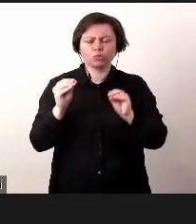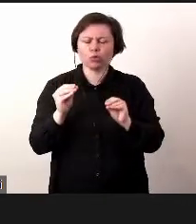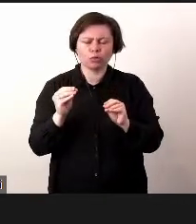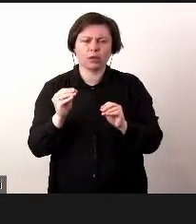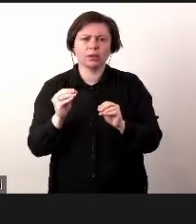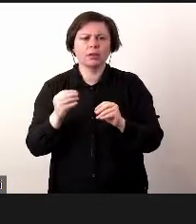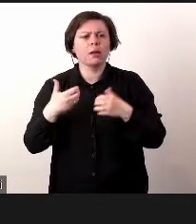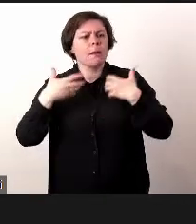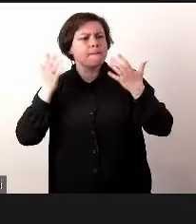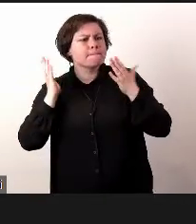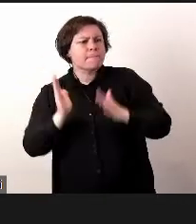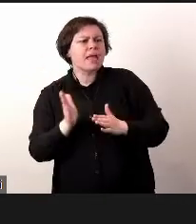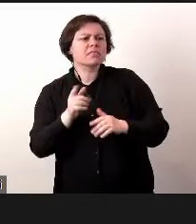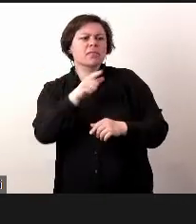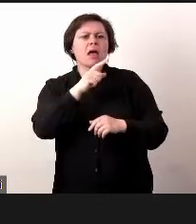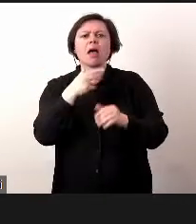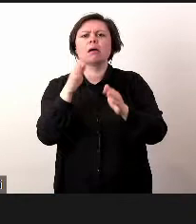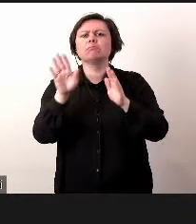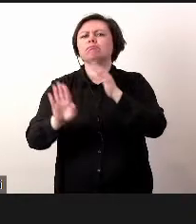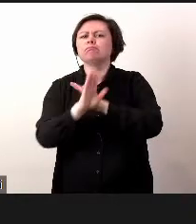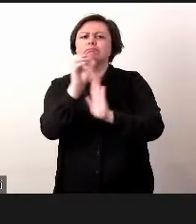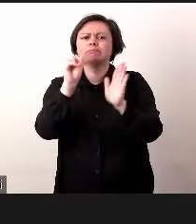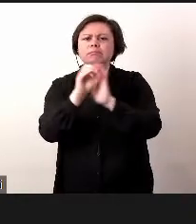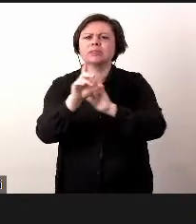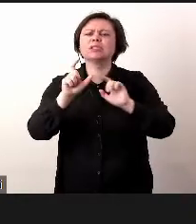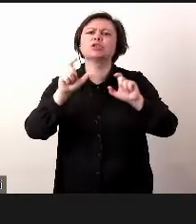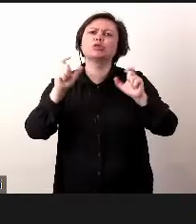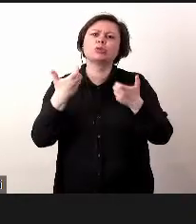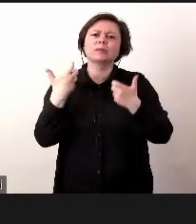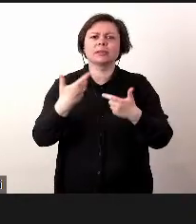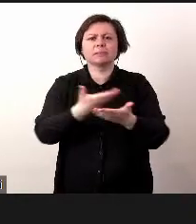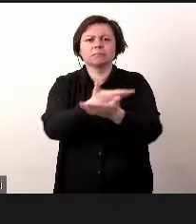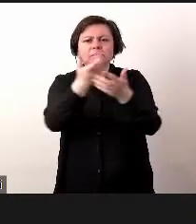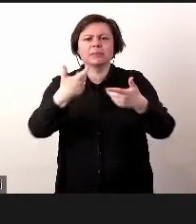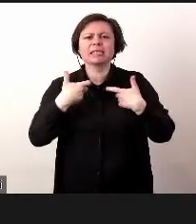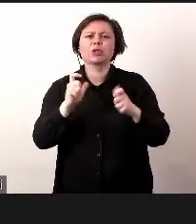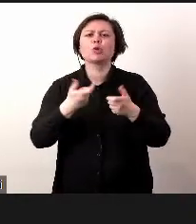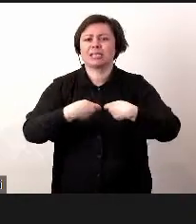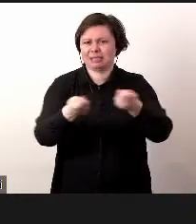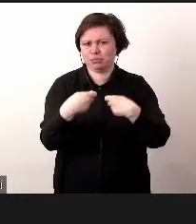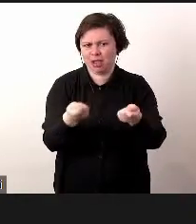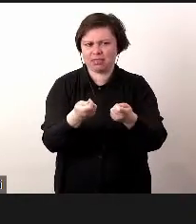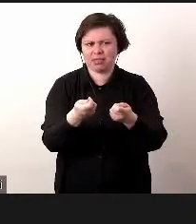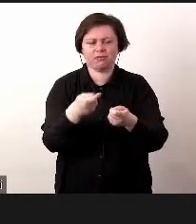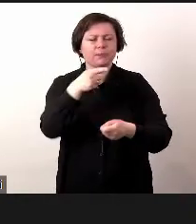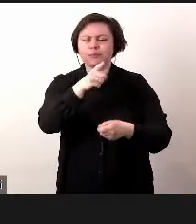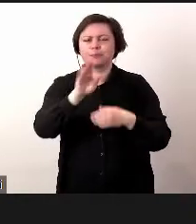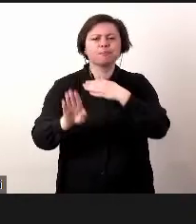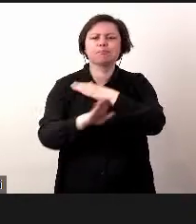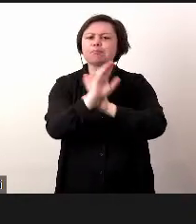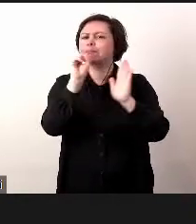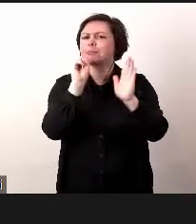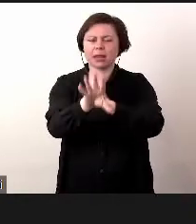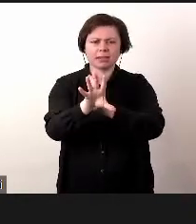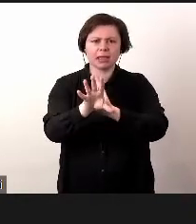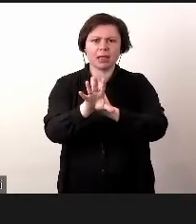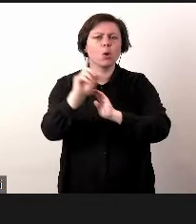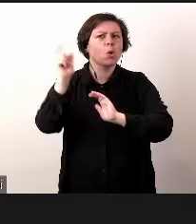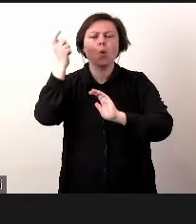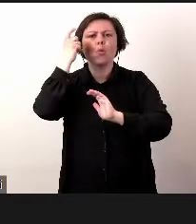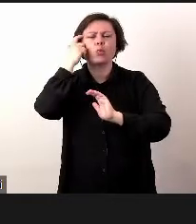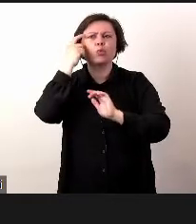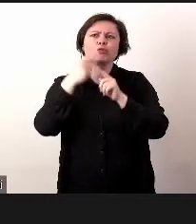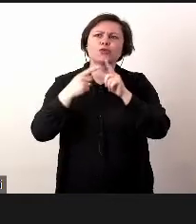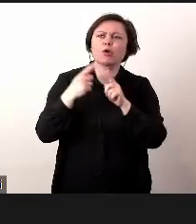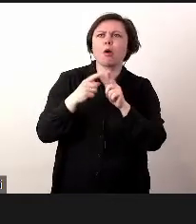będę podczas tej prezentacji chciał coś Państwu sprzedawać. Ta prezentacja głównie